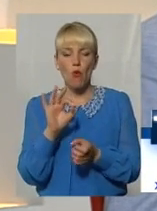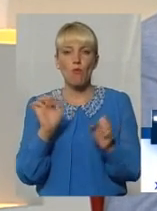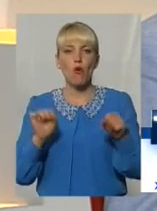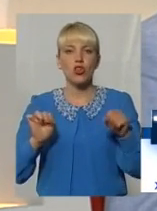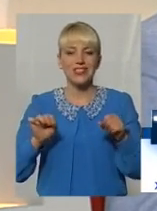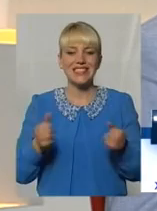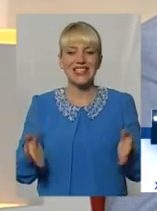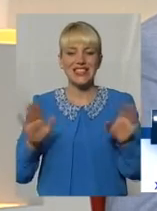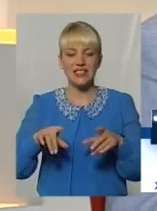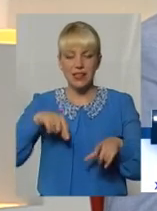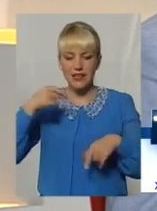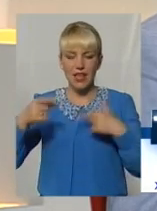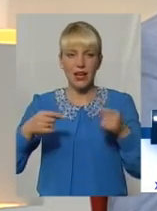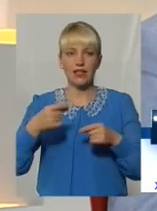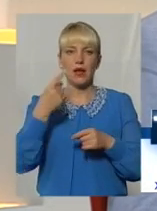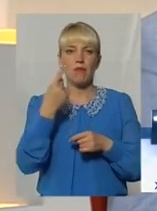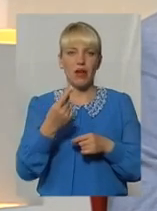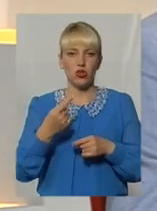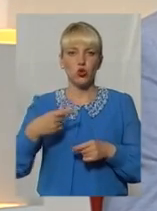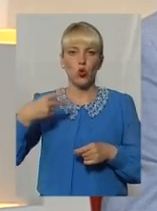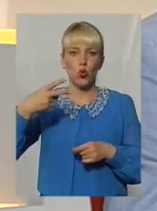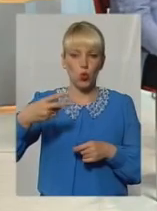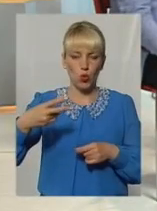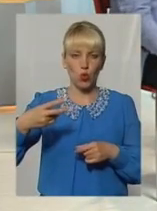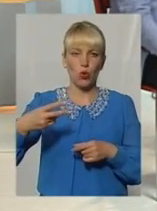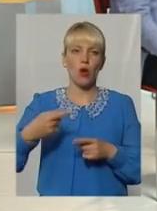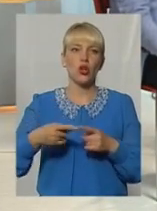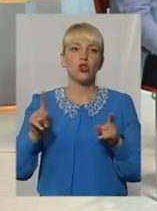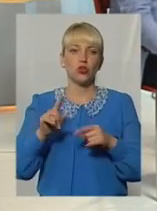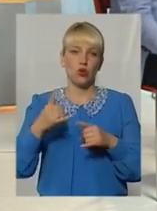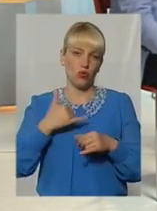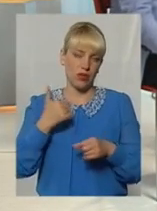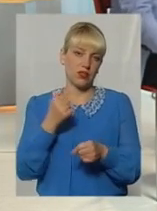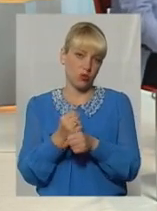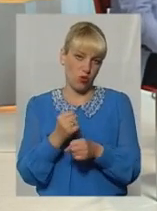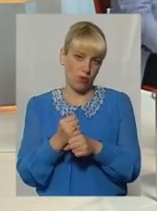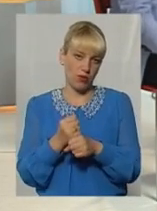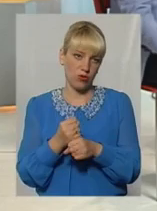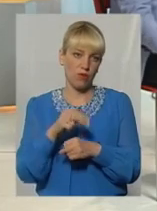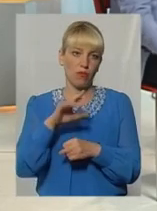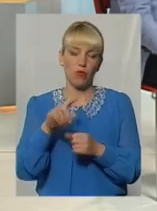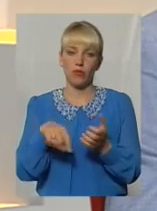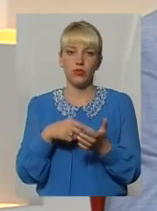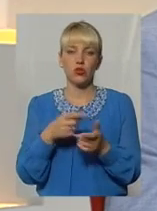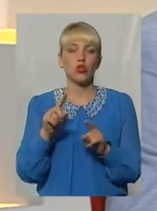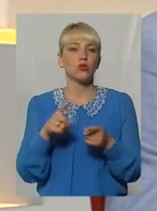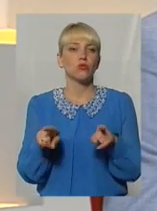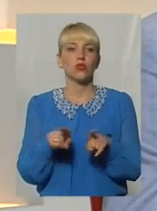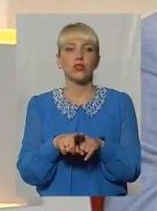Геляк є першого-другого порядку. То, що в нас фактично зроблено по місту. Щось так низько